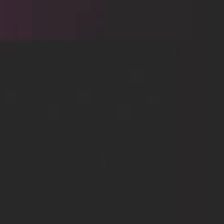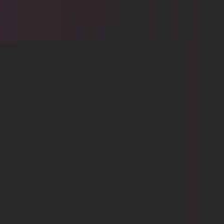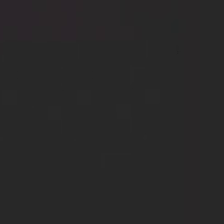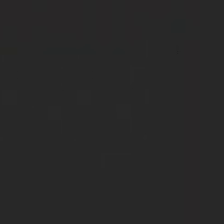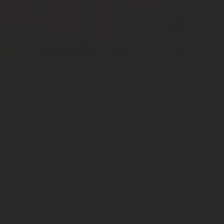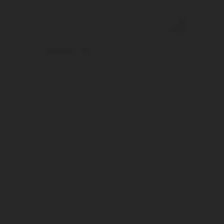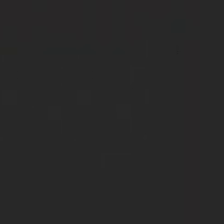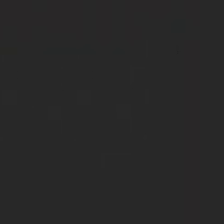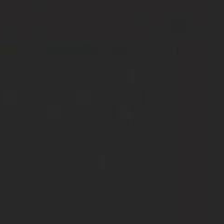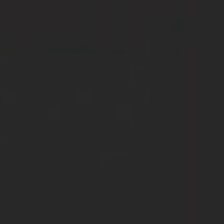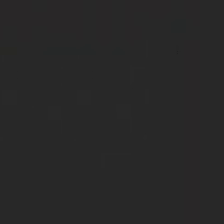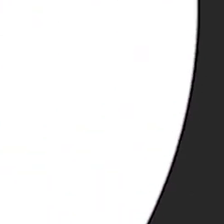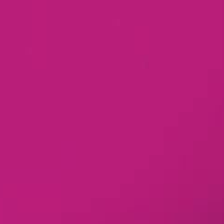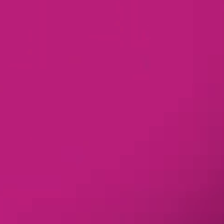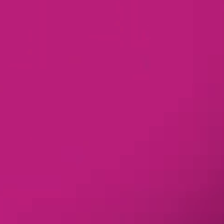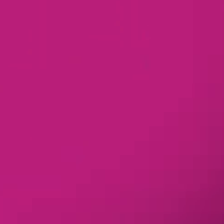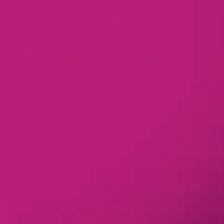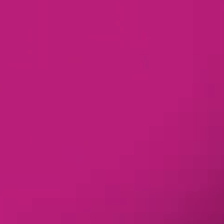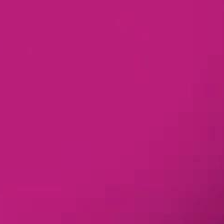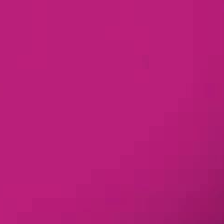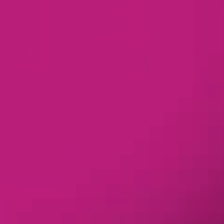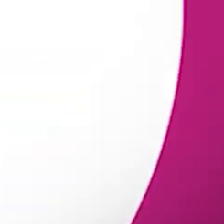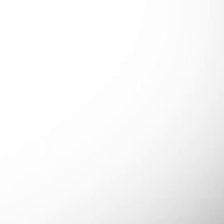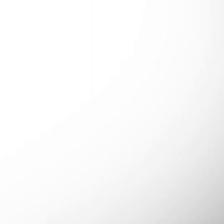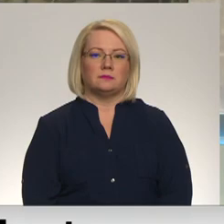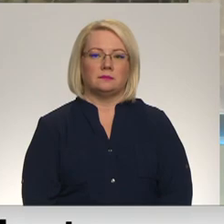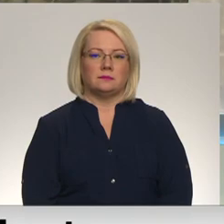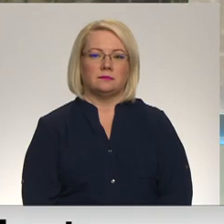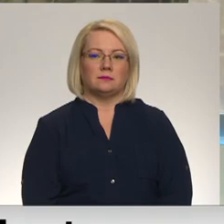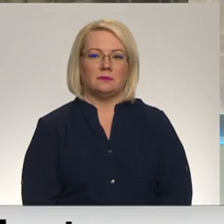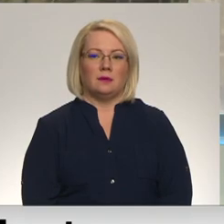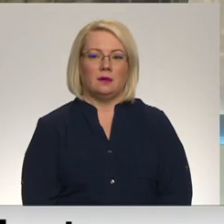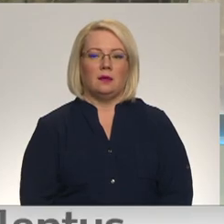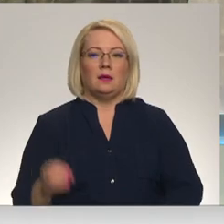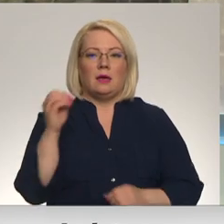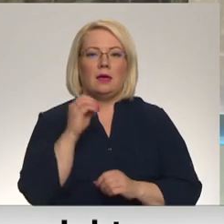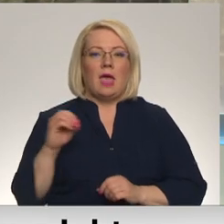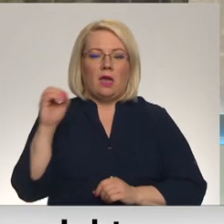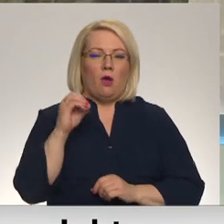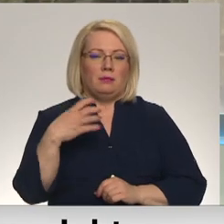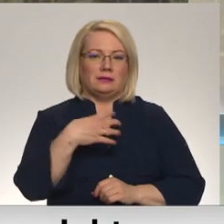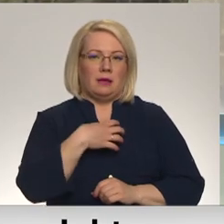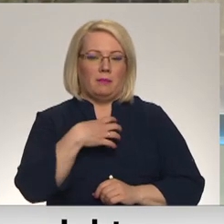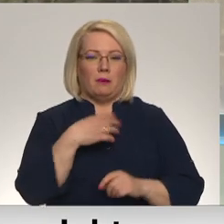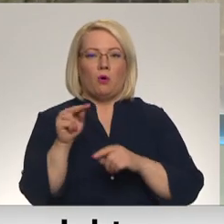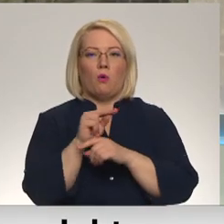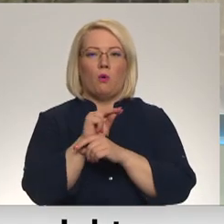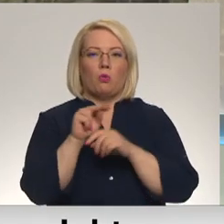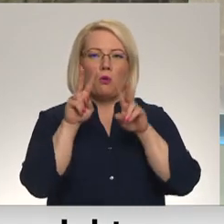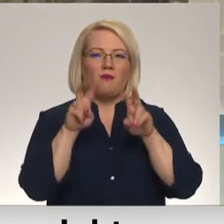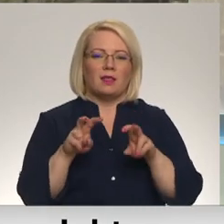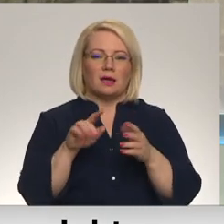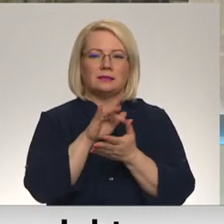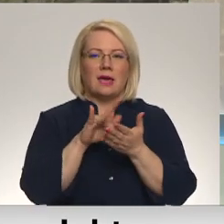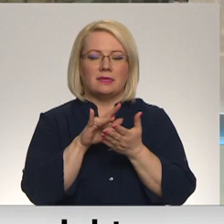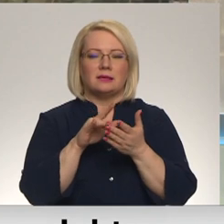Re, viss ēters ir te! Eiropas slimība un proflaksas centrs izmeklēja